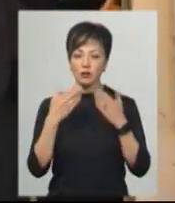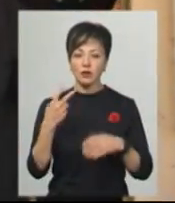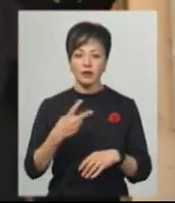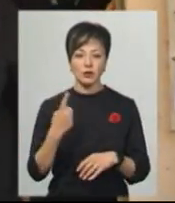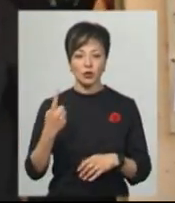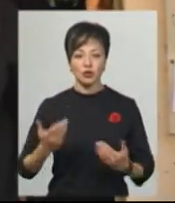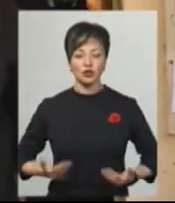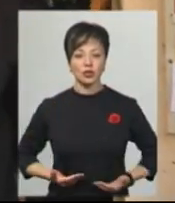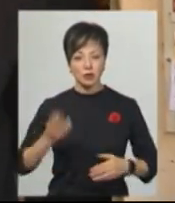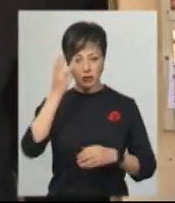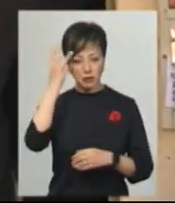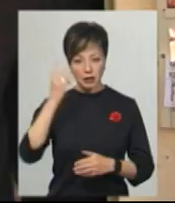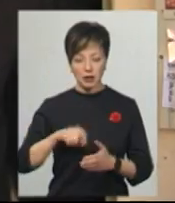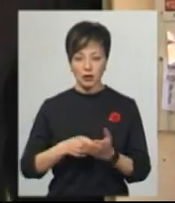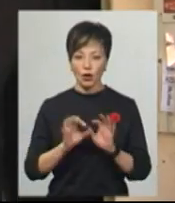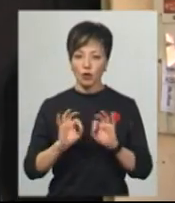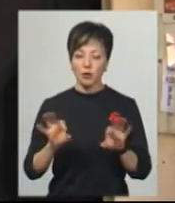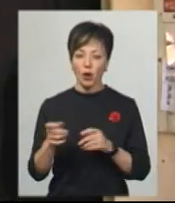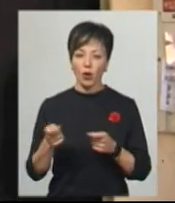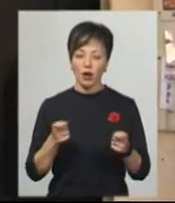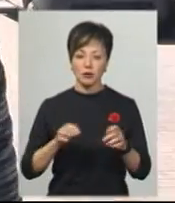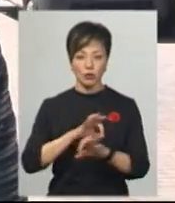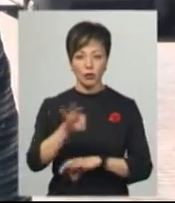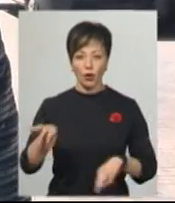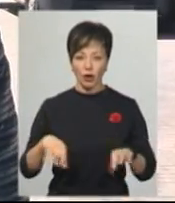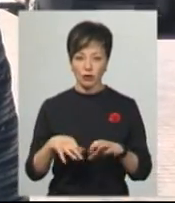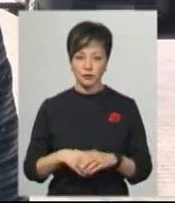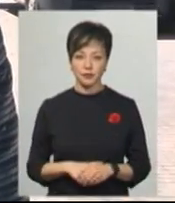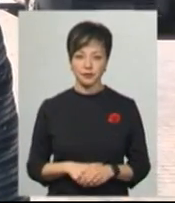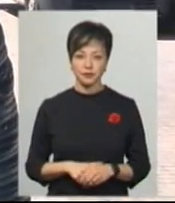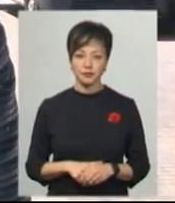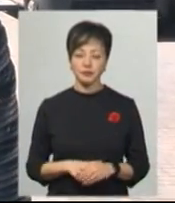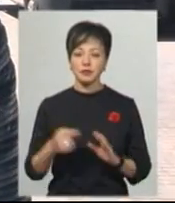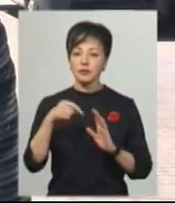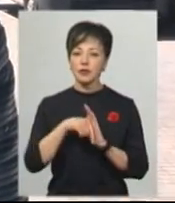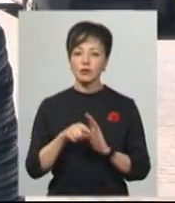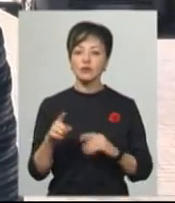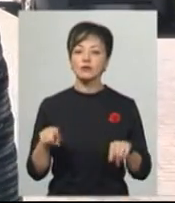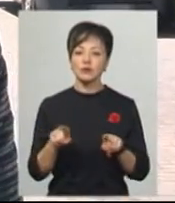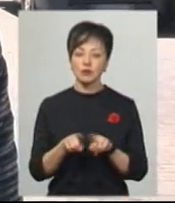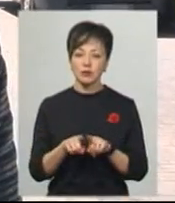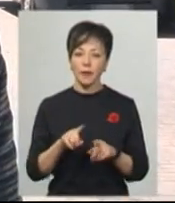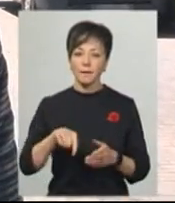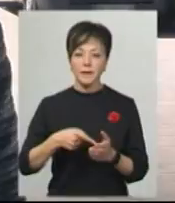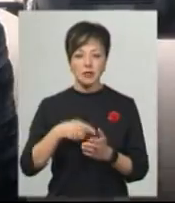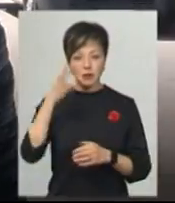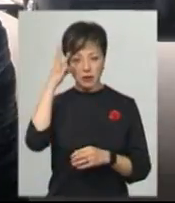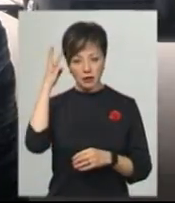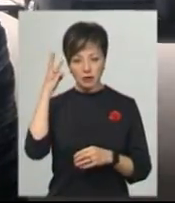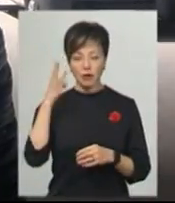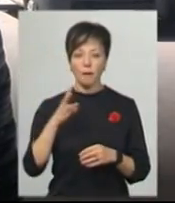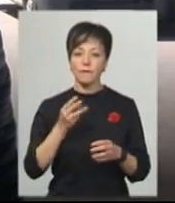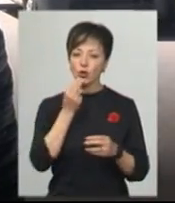21 житель обласного центру, розповідає координаторка проєкту Ольга Ткаченко. Суд полягає у наступному. По місті Хмельницькому в